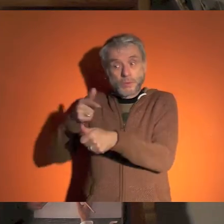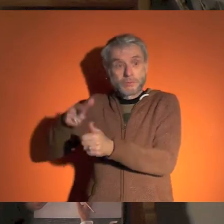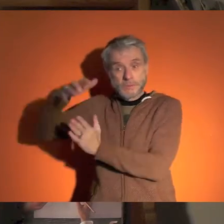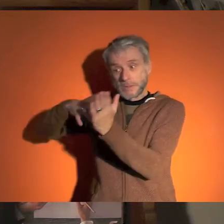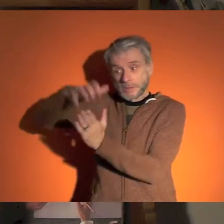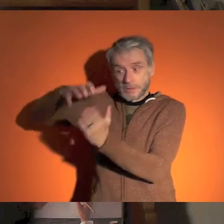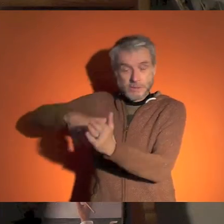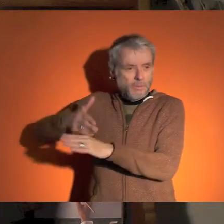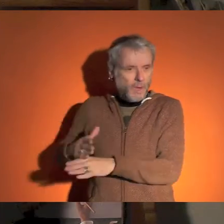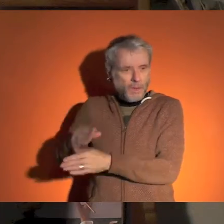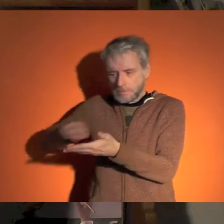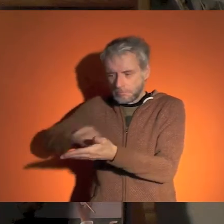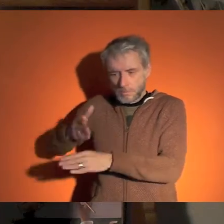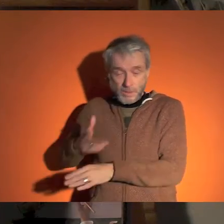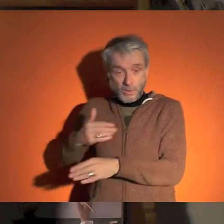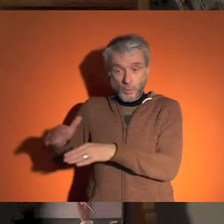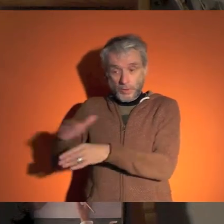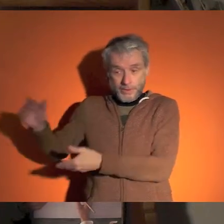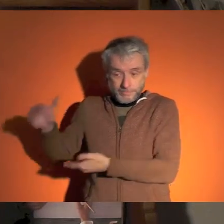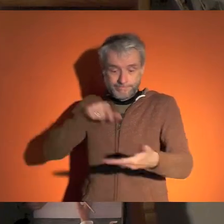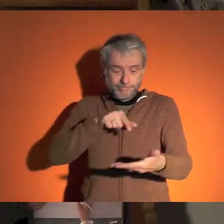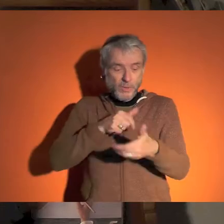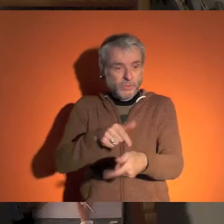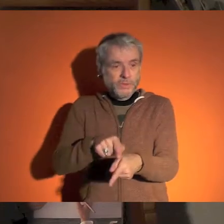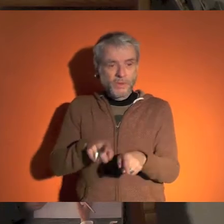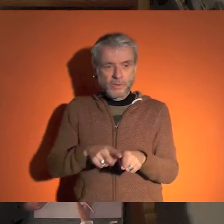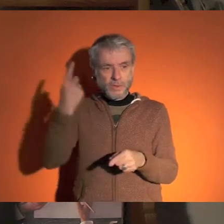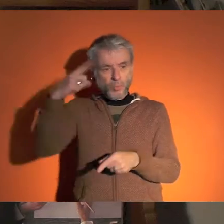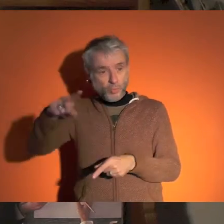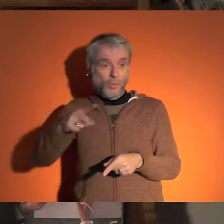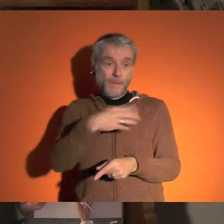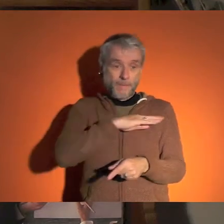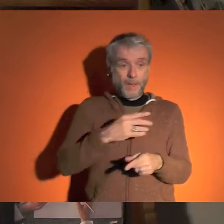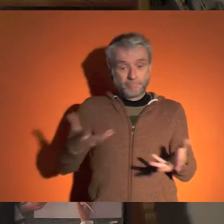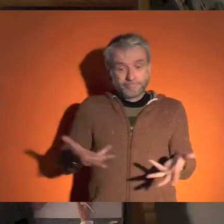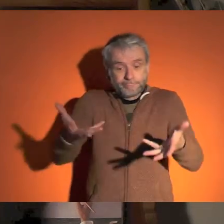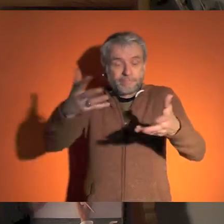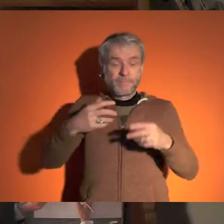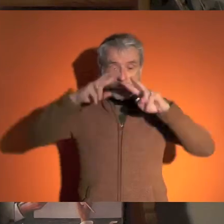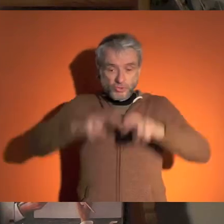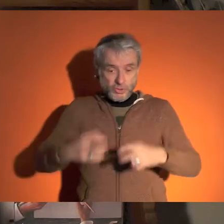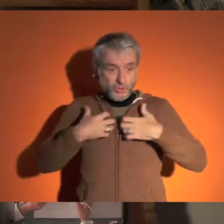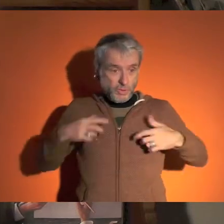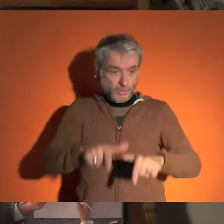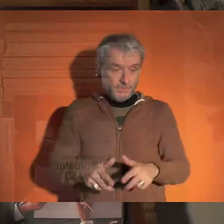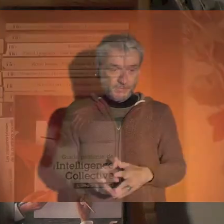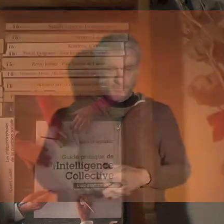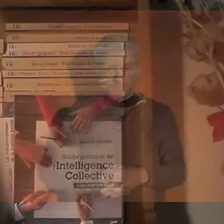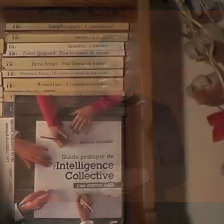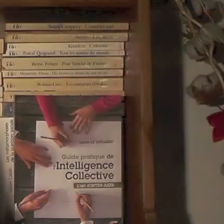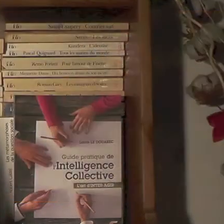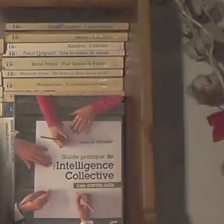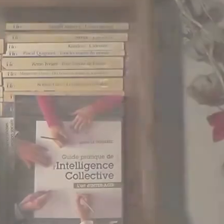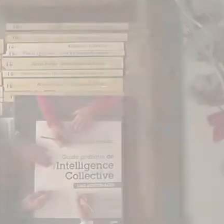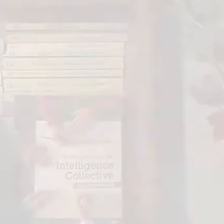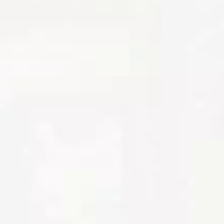années. Nous comptons nous appuyer sur les travaux déjà effectués pour mener une politique avec, par et pour les